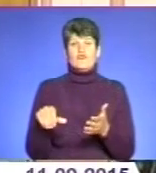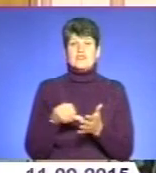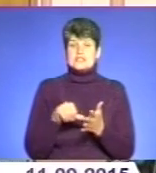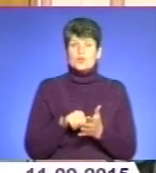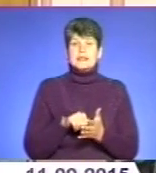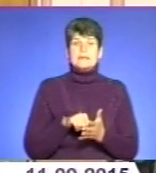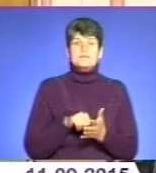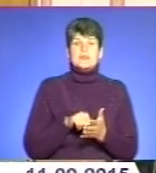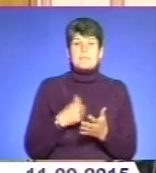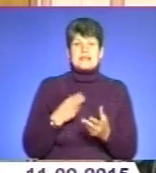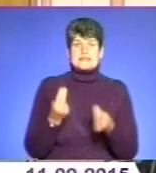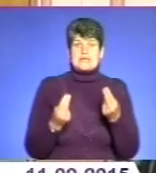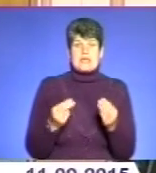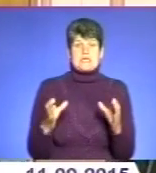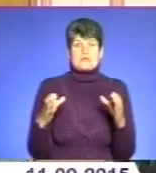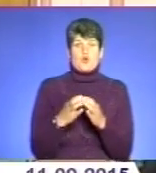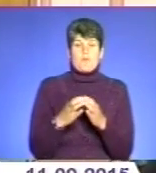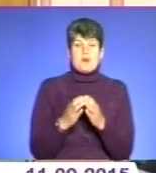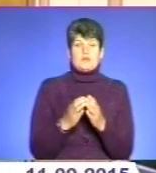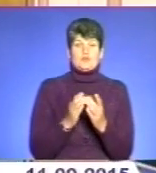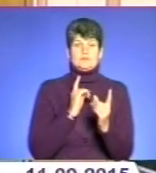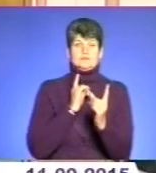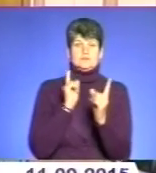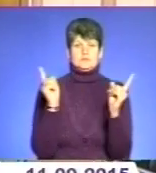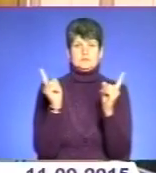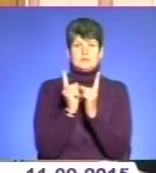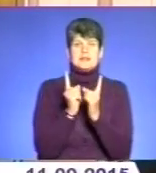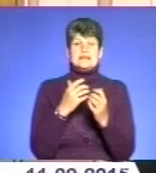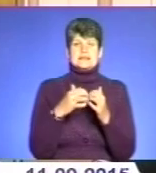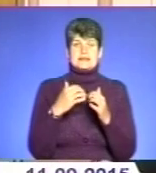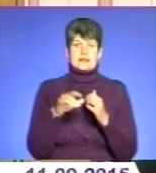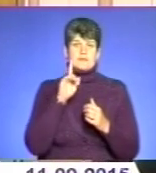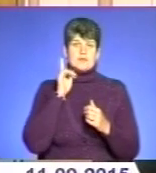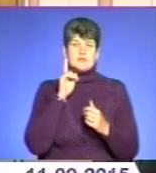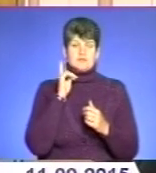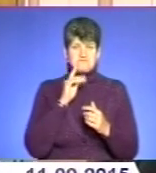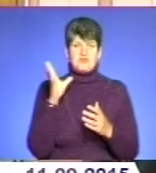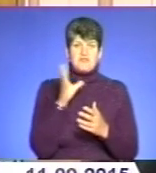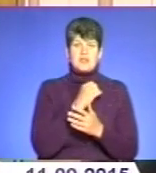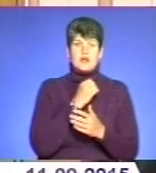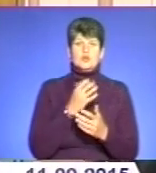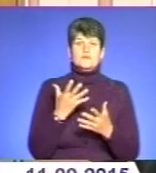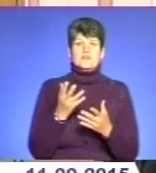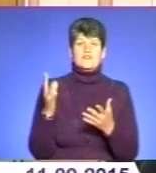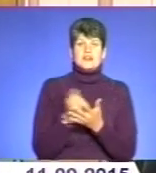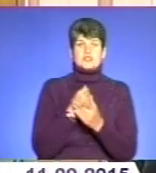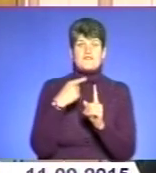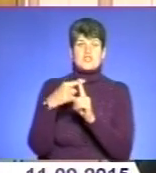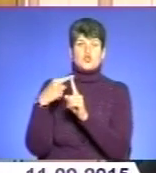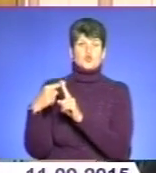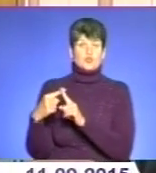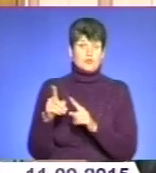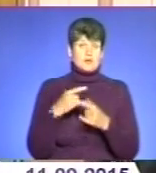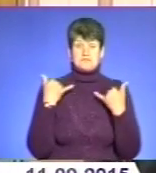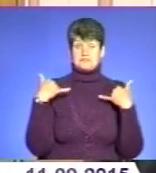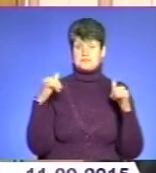Ми зіграли з командою найсілішою командою на даний час України серед матерів. Досить вдало зігравши в них ніччю, що їх дуже